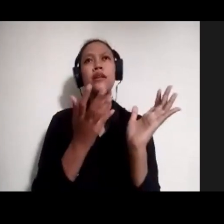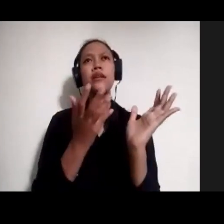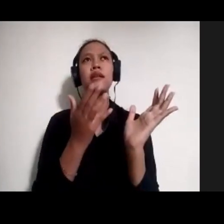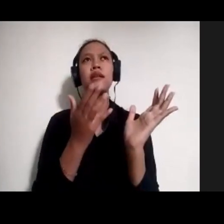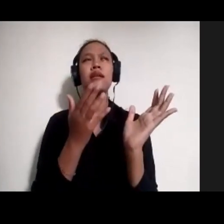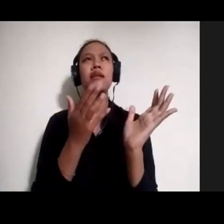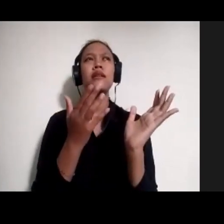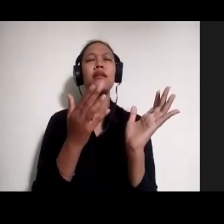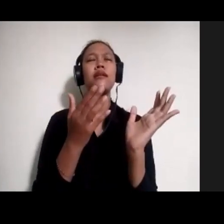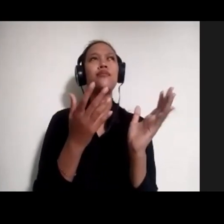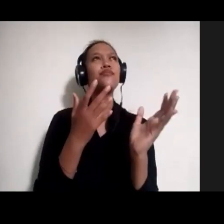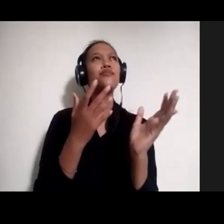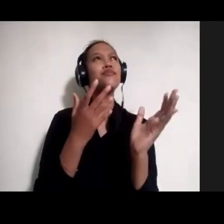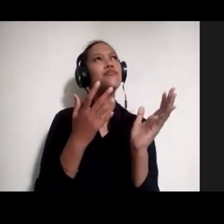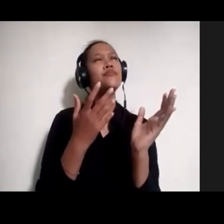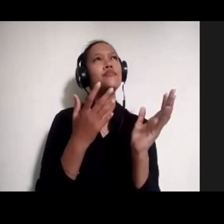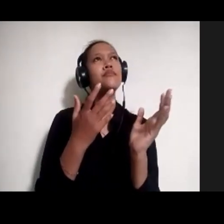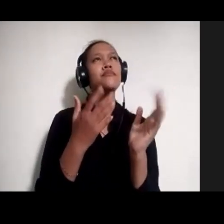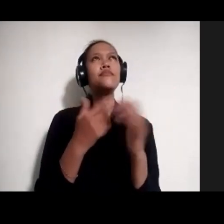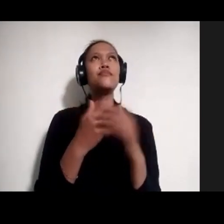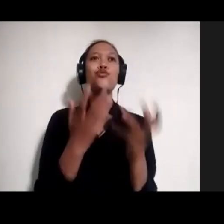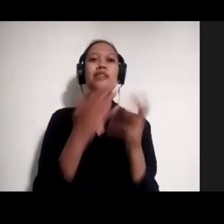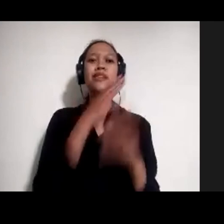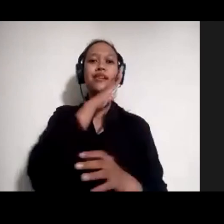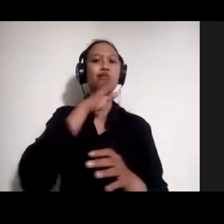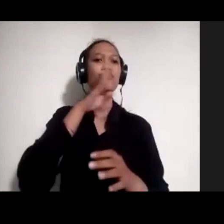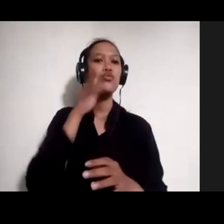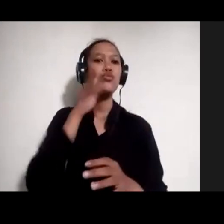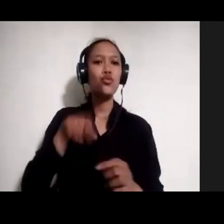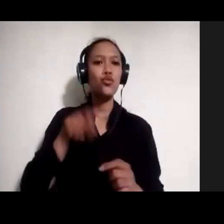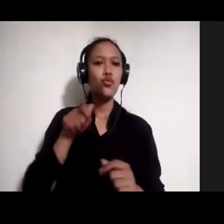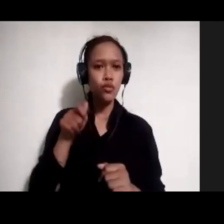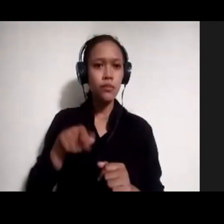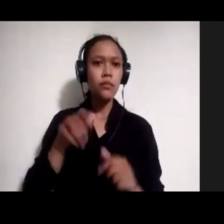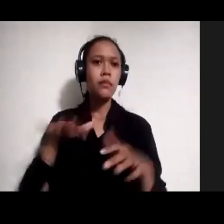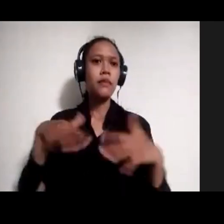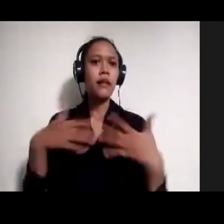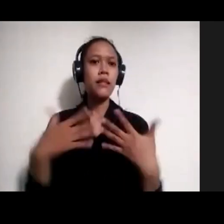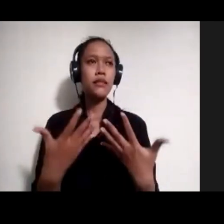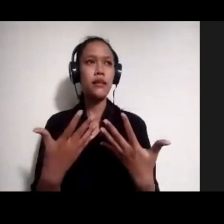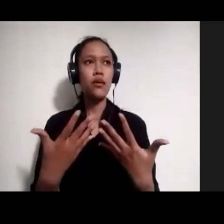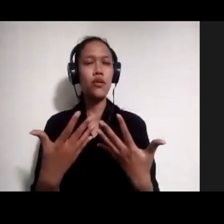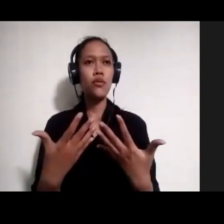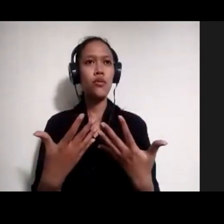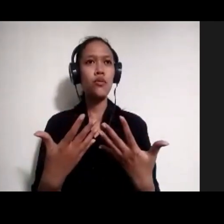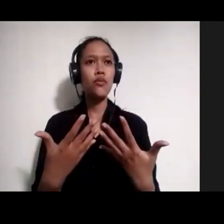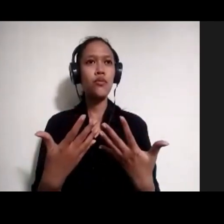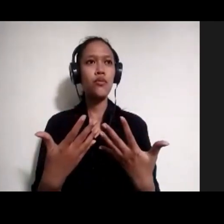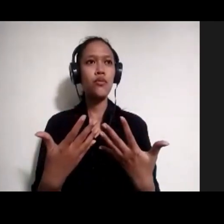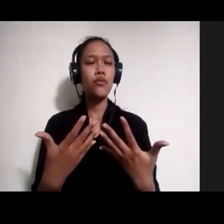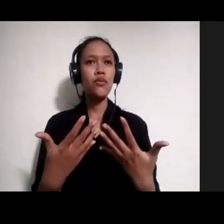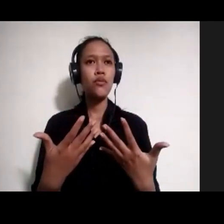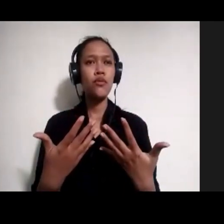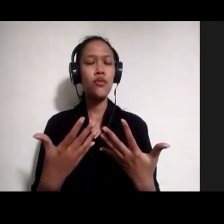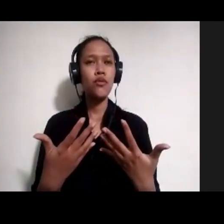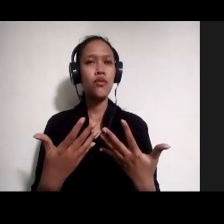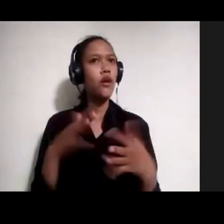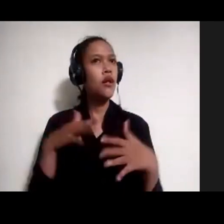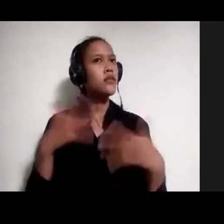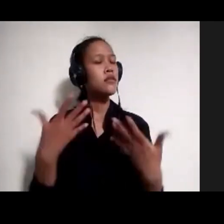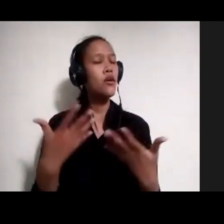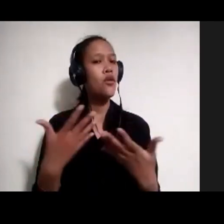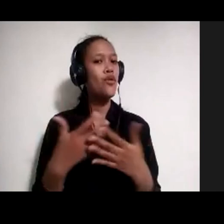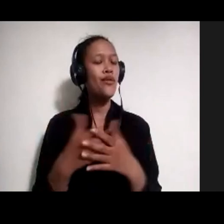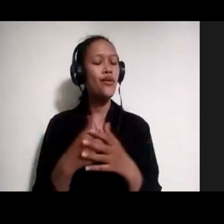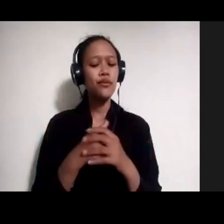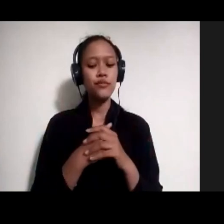isu hukum gitu, atau misalnya hal yang memang jarang